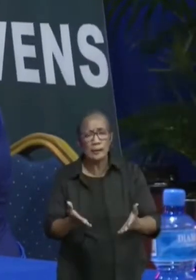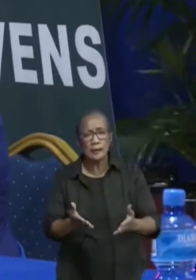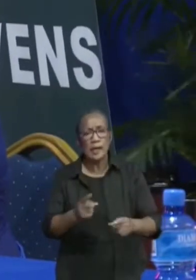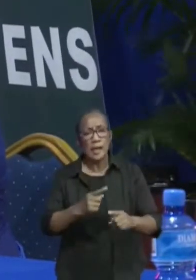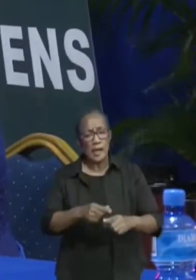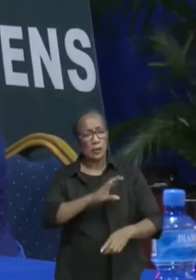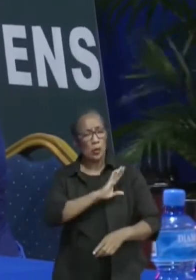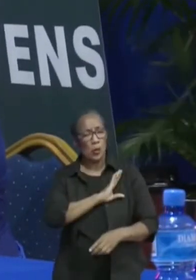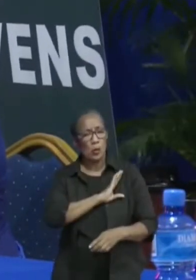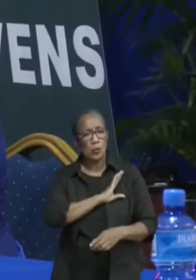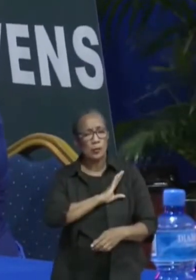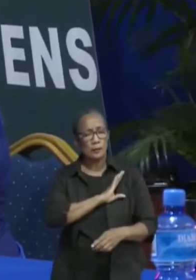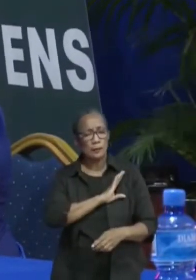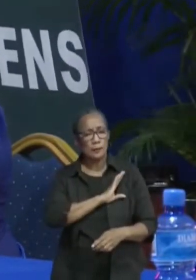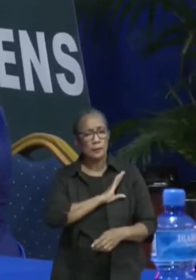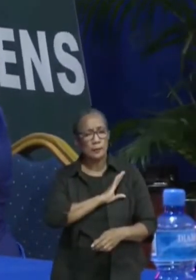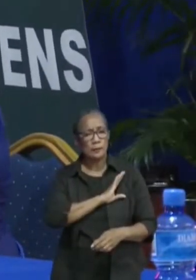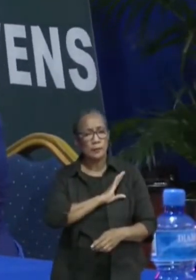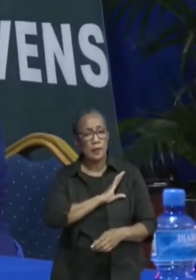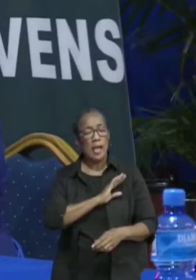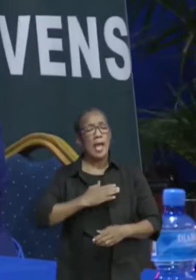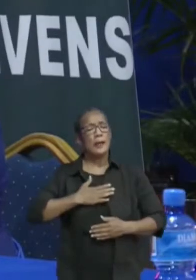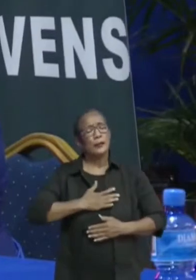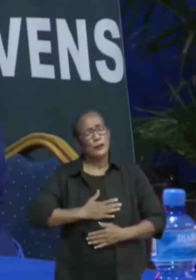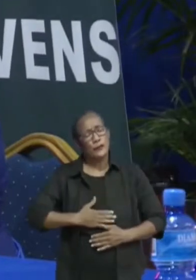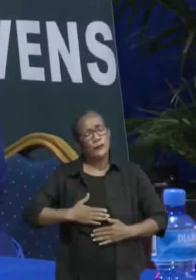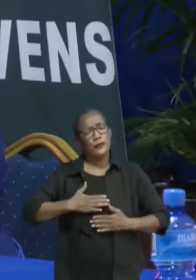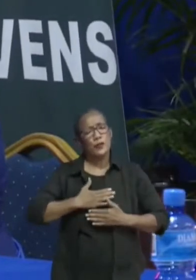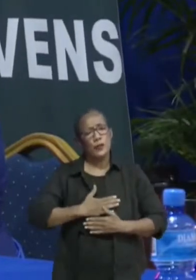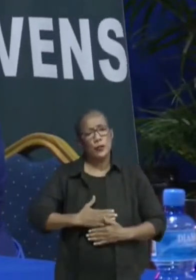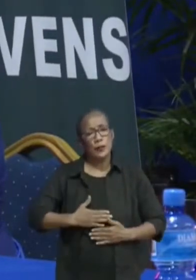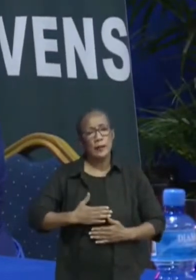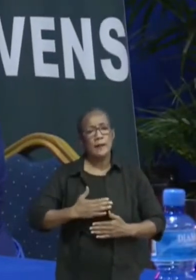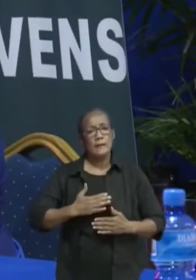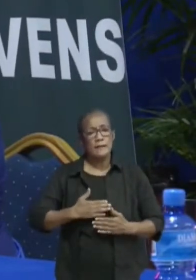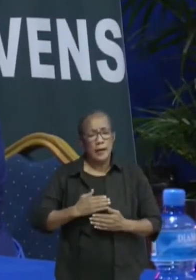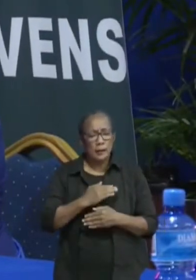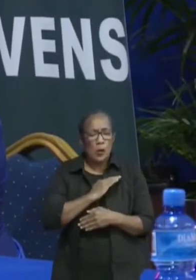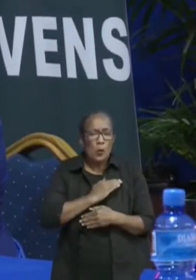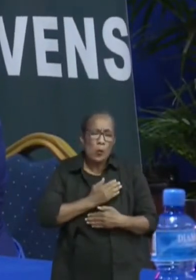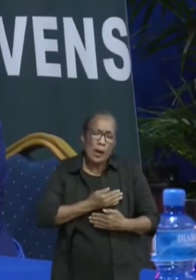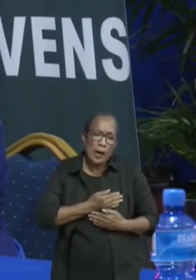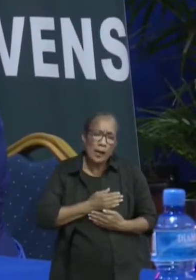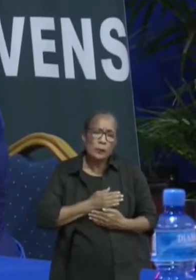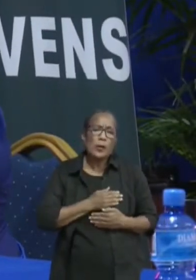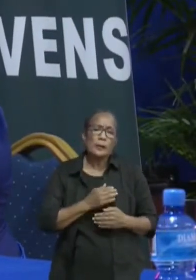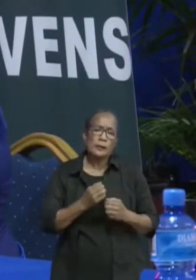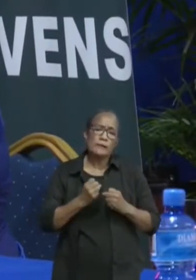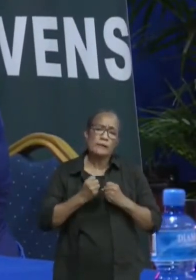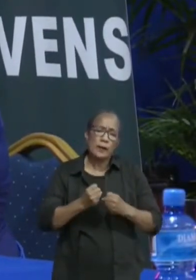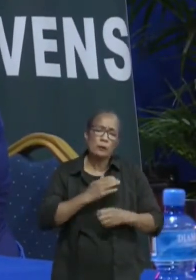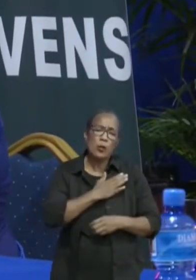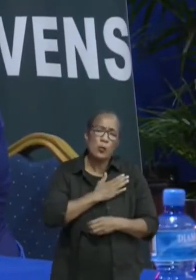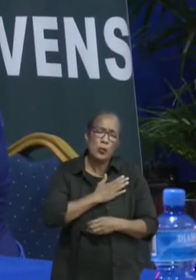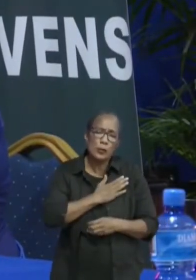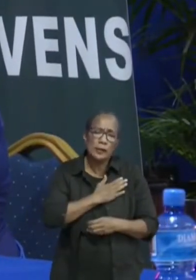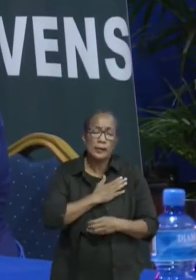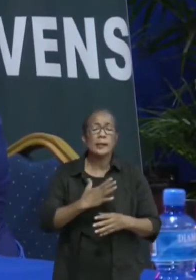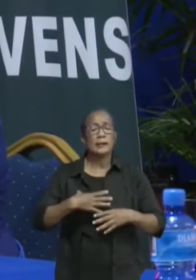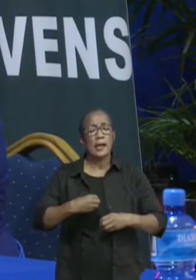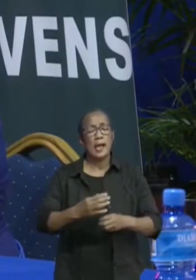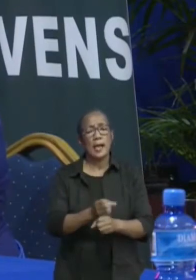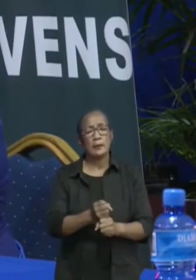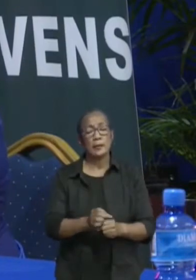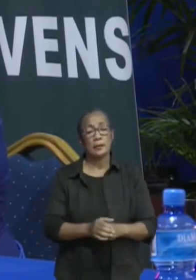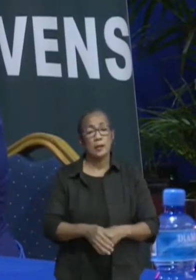natuurlijk ook het gevoel van waarborging, het gevoel van bemoediging te hebben.